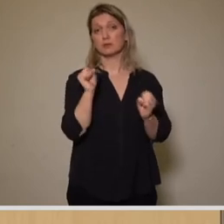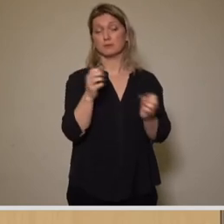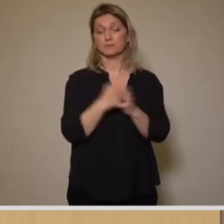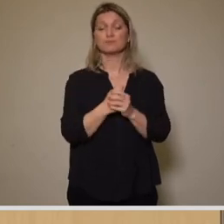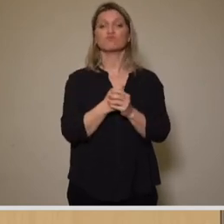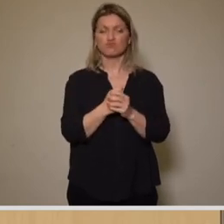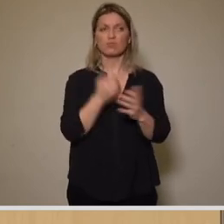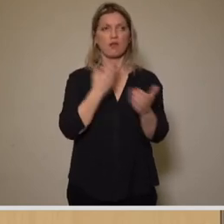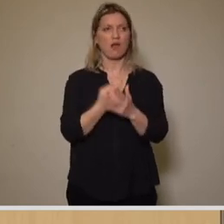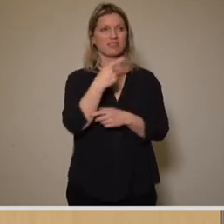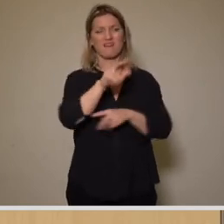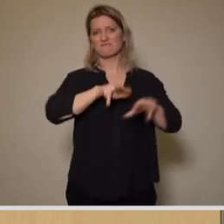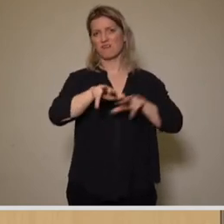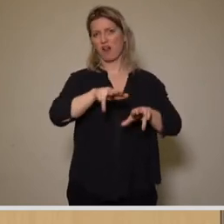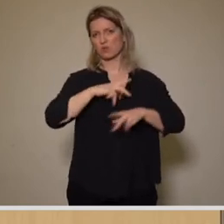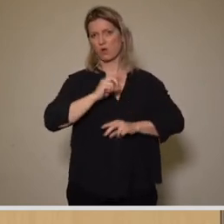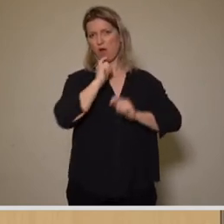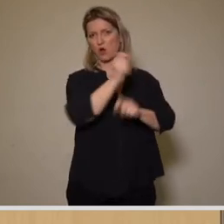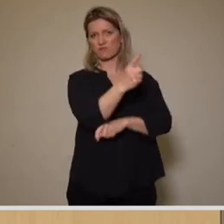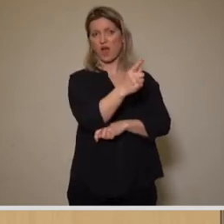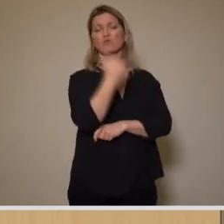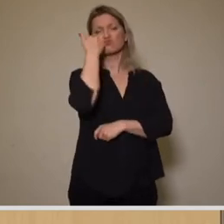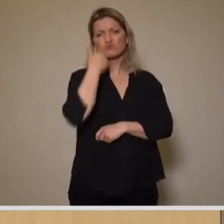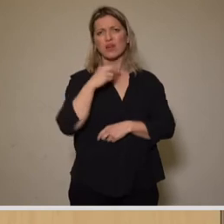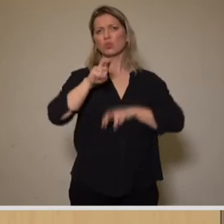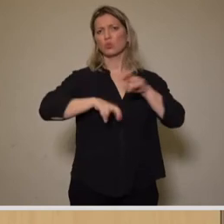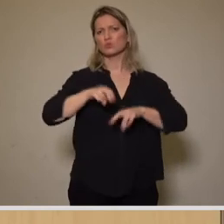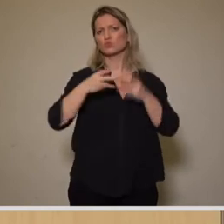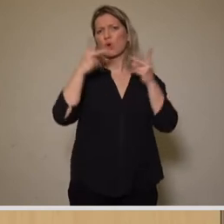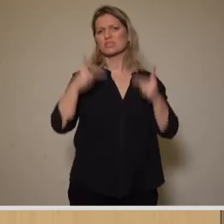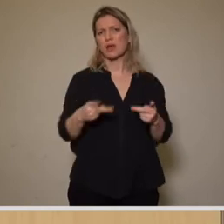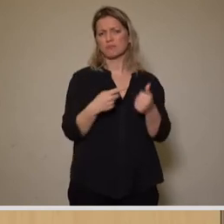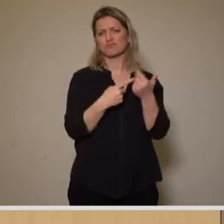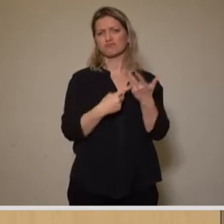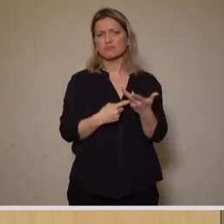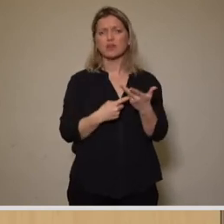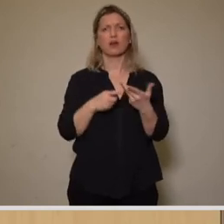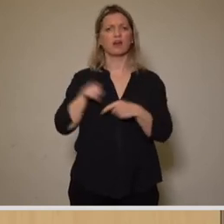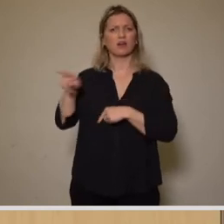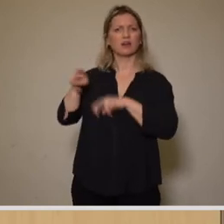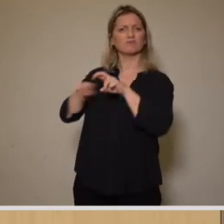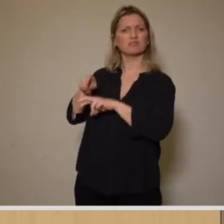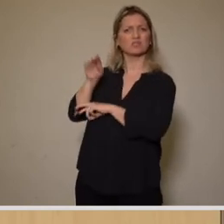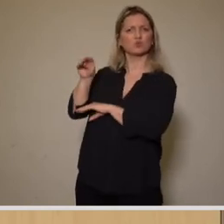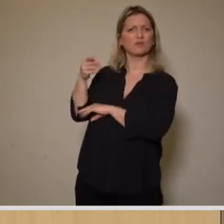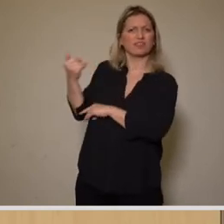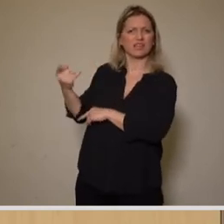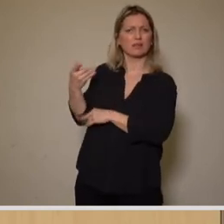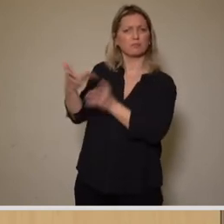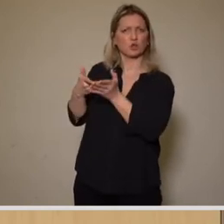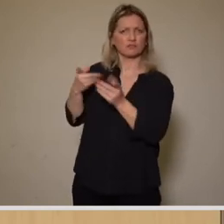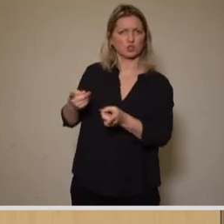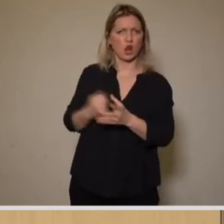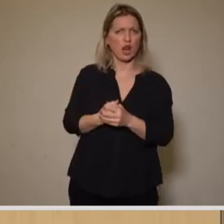womit die Verwaltung beauftragt wurde, verschiedene Nutzungskonzepte für eine Zukunft des Sachsenbades zu prüfen. Unser Antrag erhielt damals